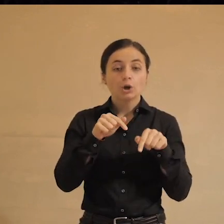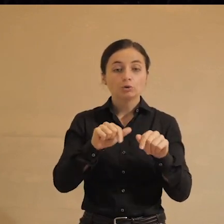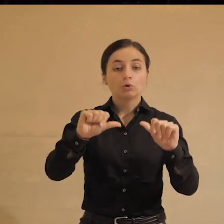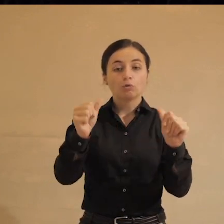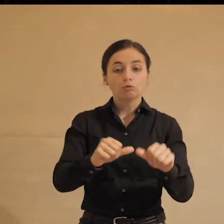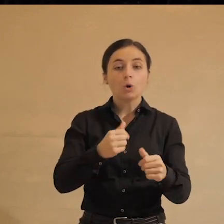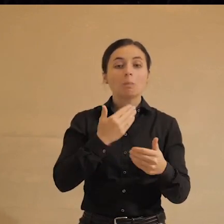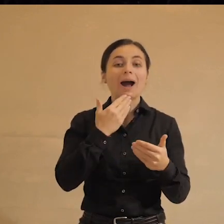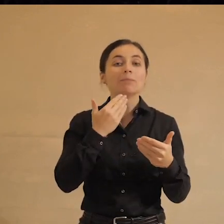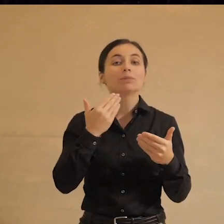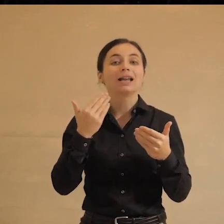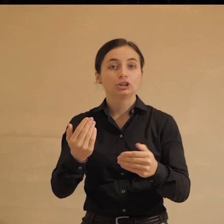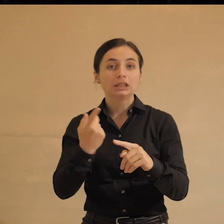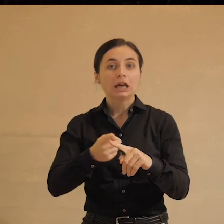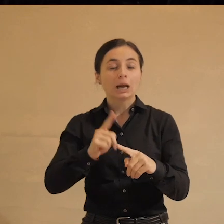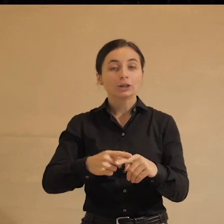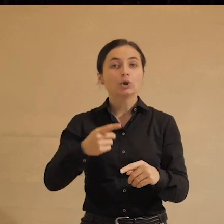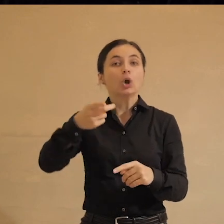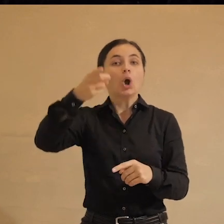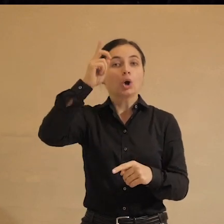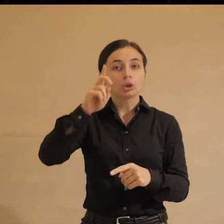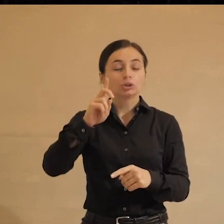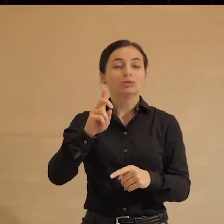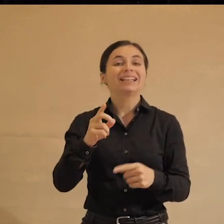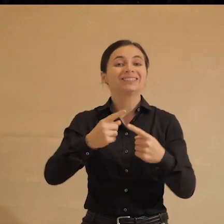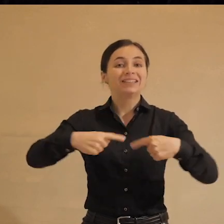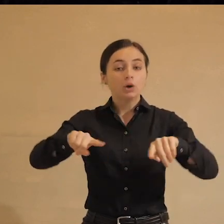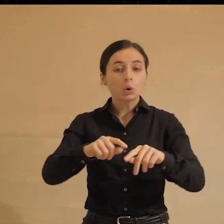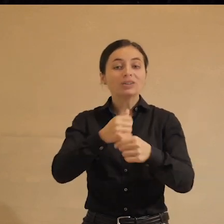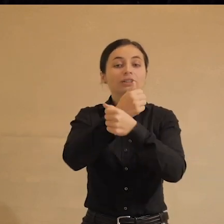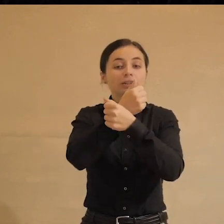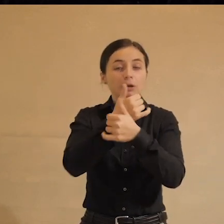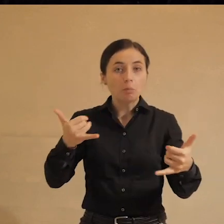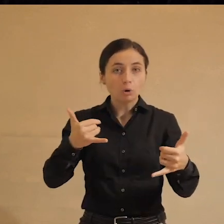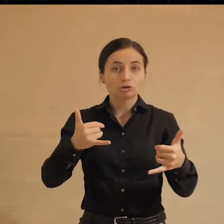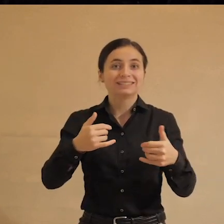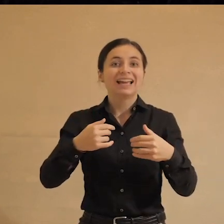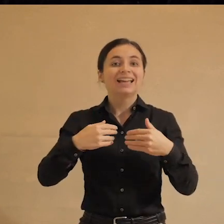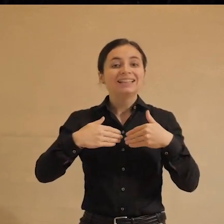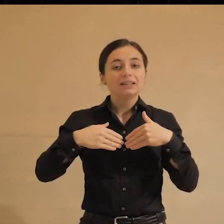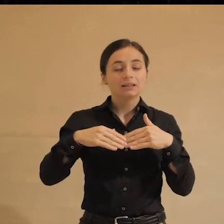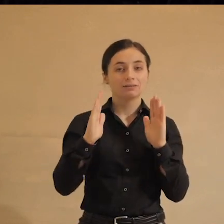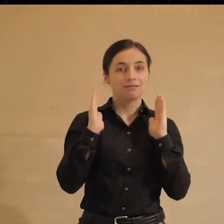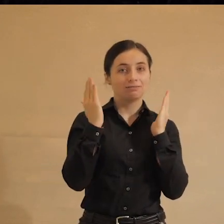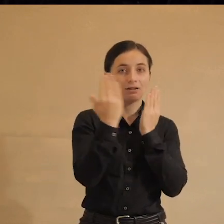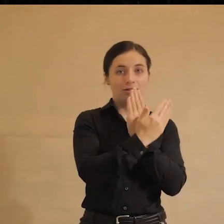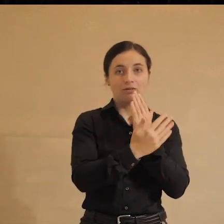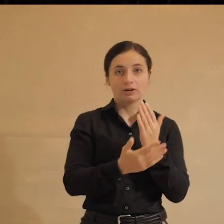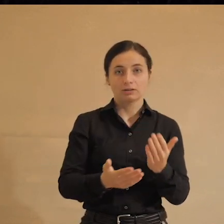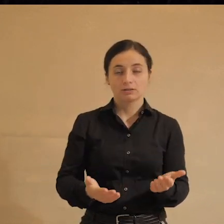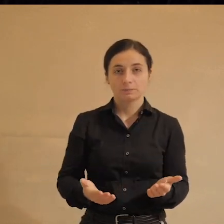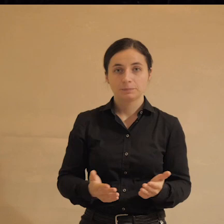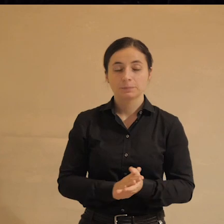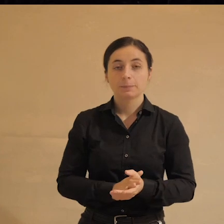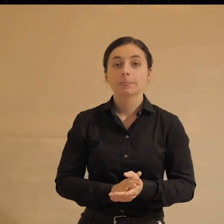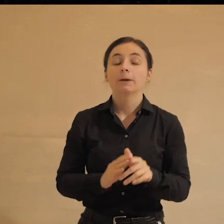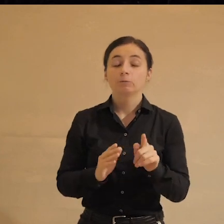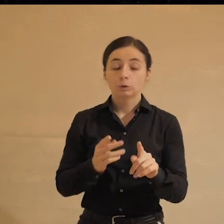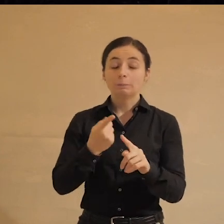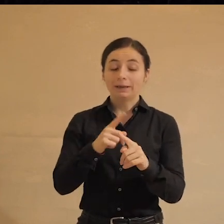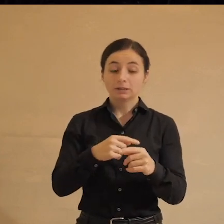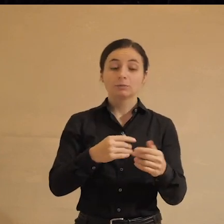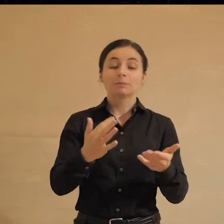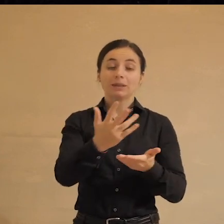форму обращения, которую госорган не может игнорировать по закону о работе с обращениями граждан. Важный момент. Значит, поэтому